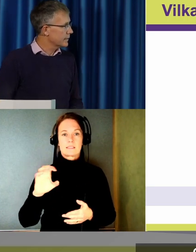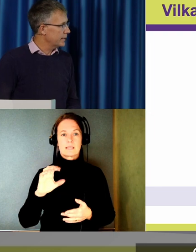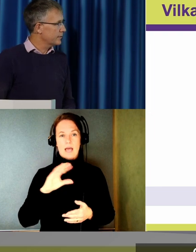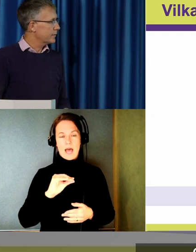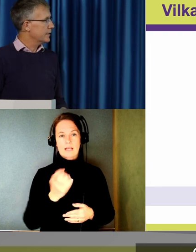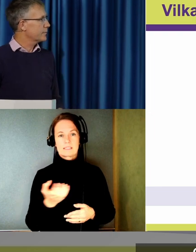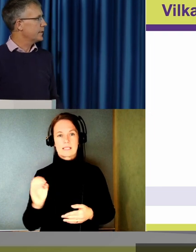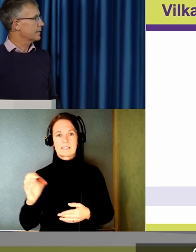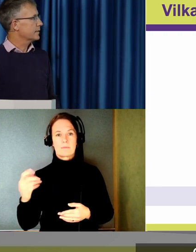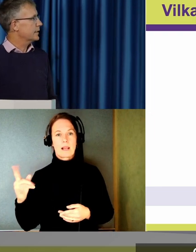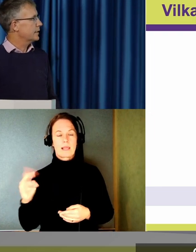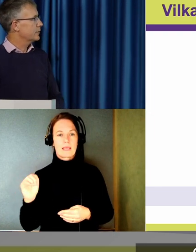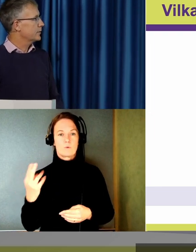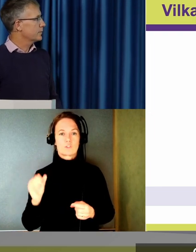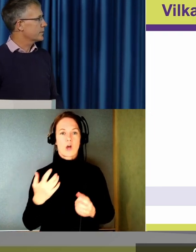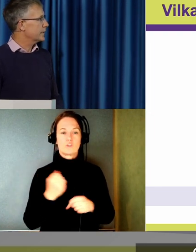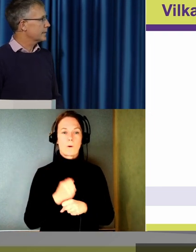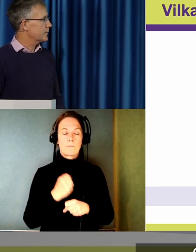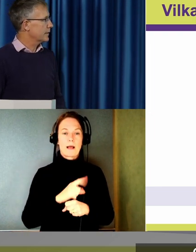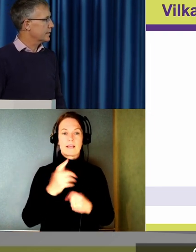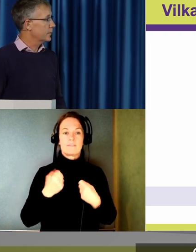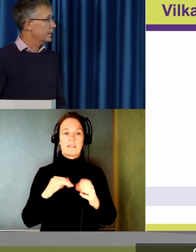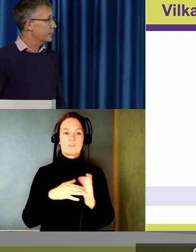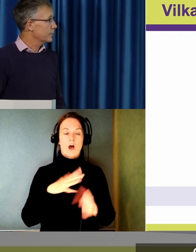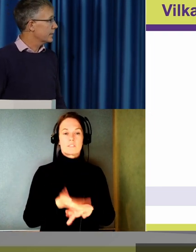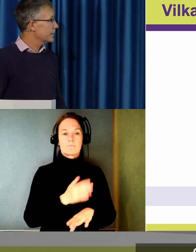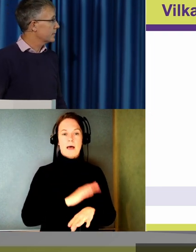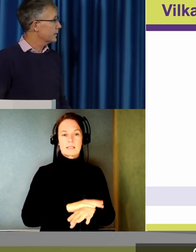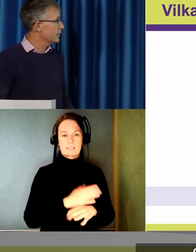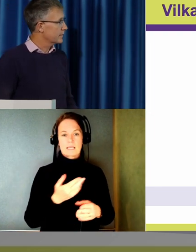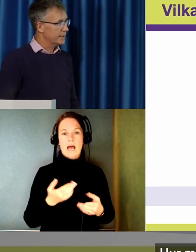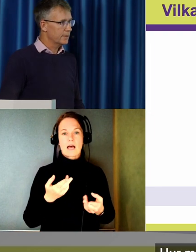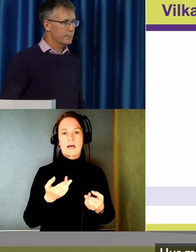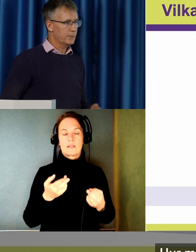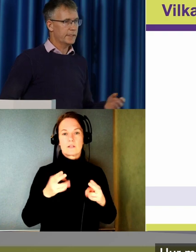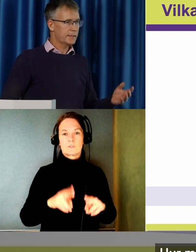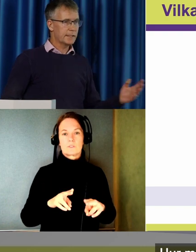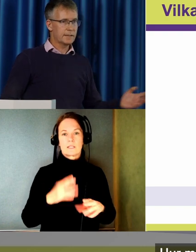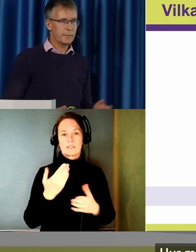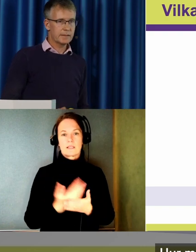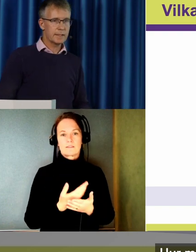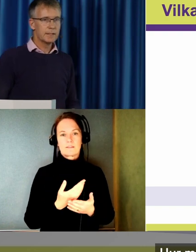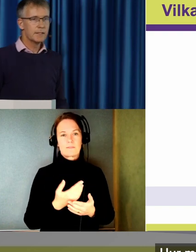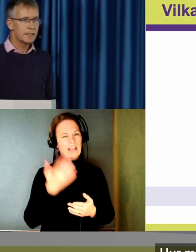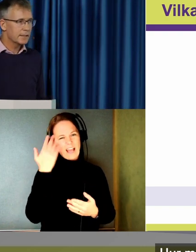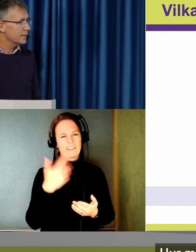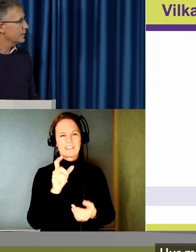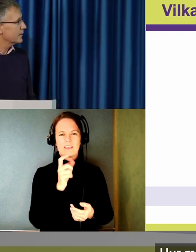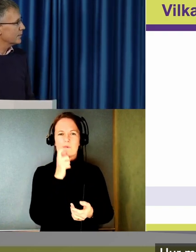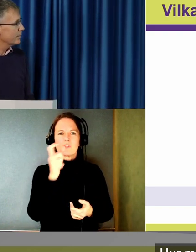Centret drivs av det spanska funktionsrättsorganisationen Fondation ONCE. Hur man nu säger, jag kan inte spanska.